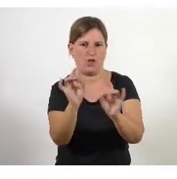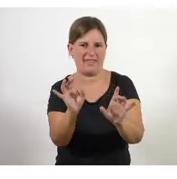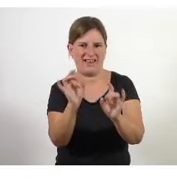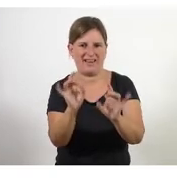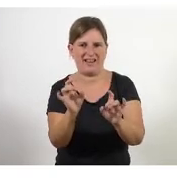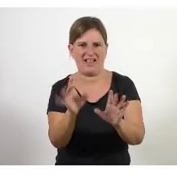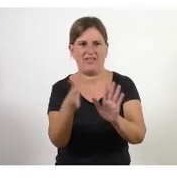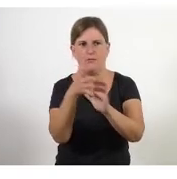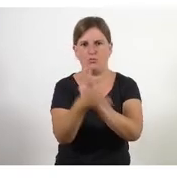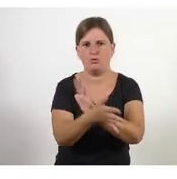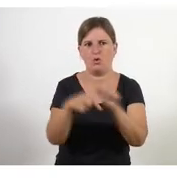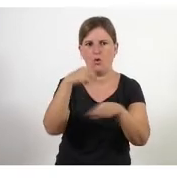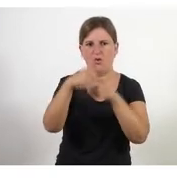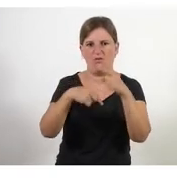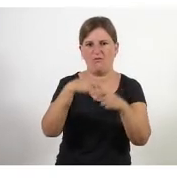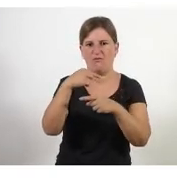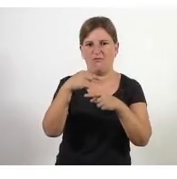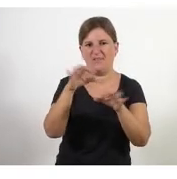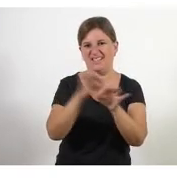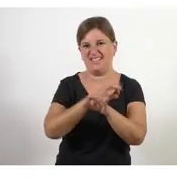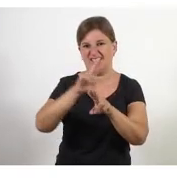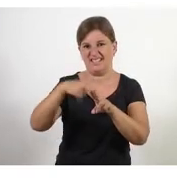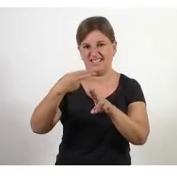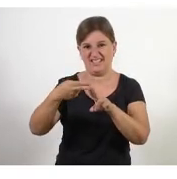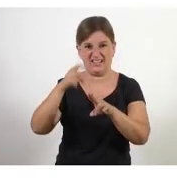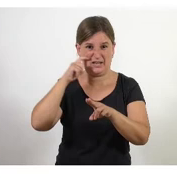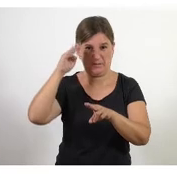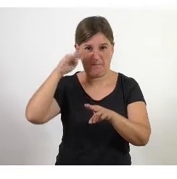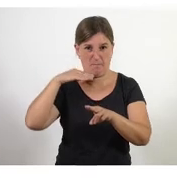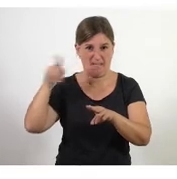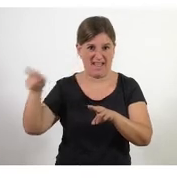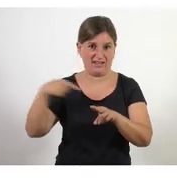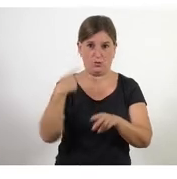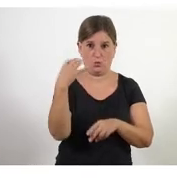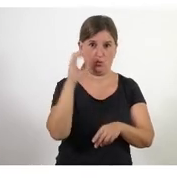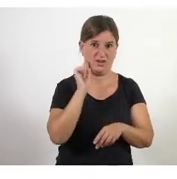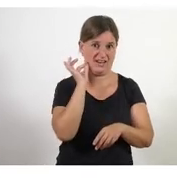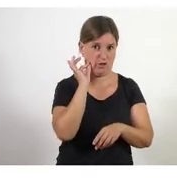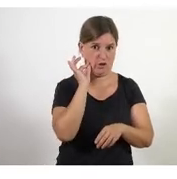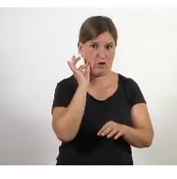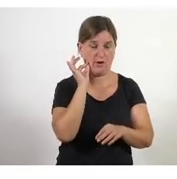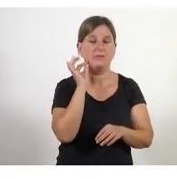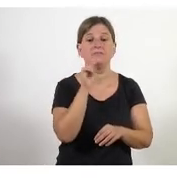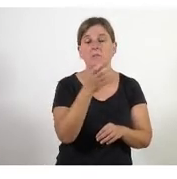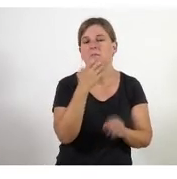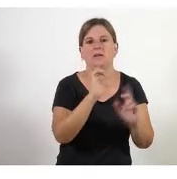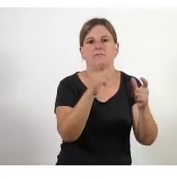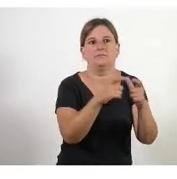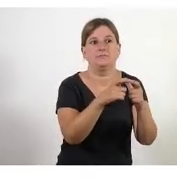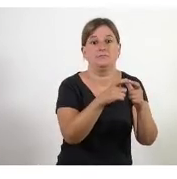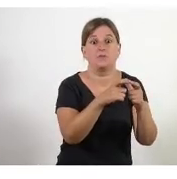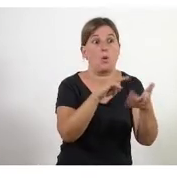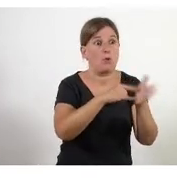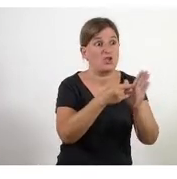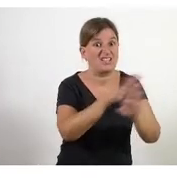perquè som famílies monoparentals i és el seu projecte d'aquest any és el cercle d'aquest any que quan acaba el projecte el cercle es